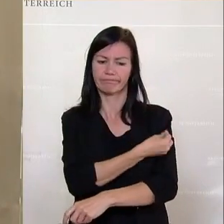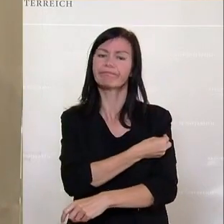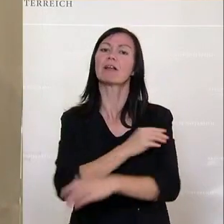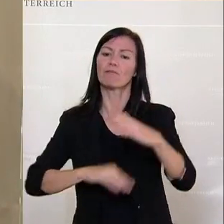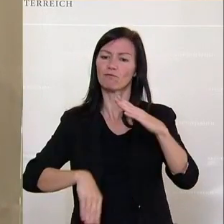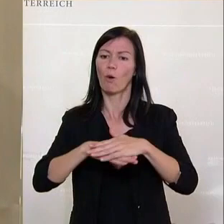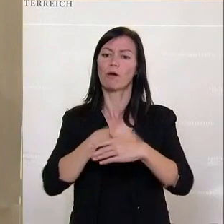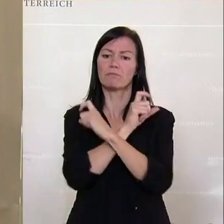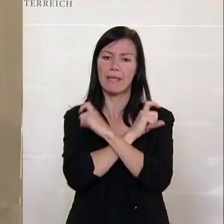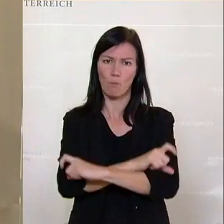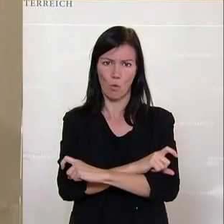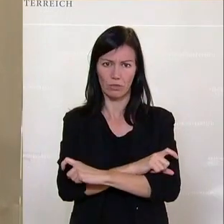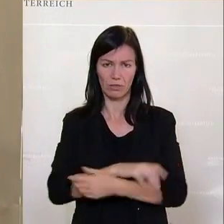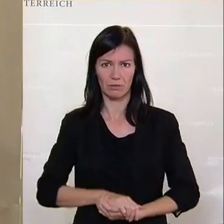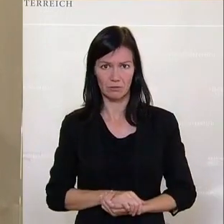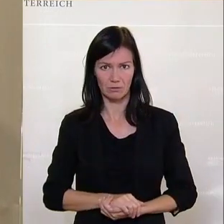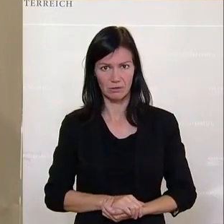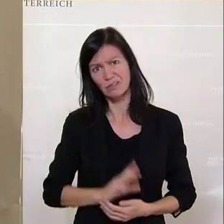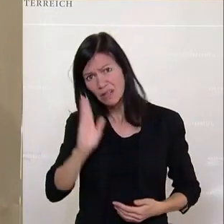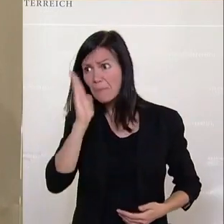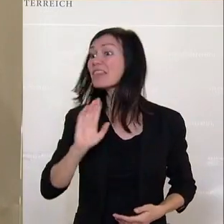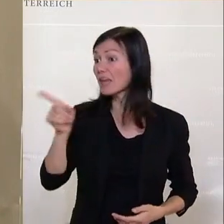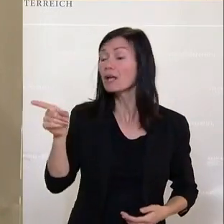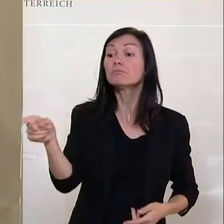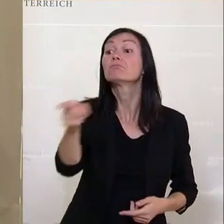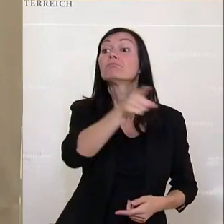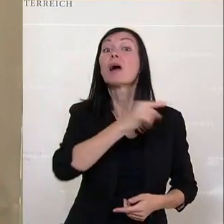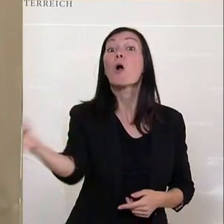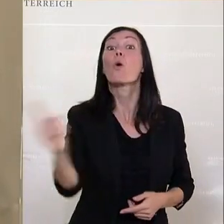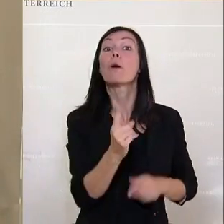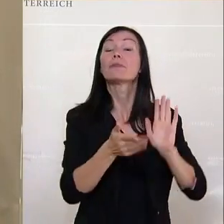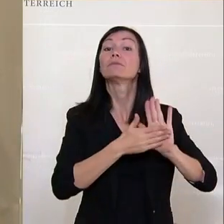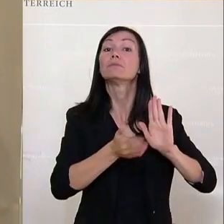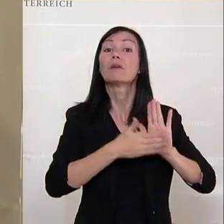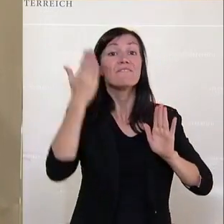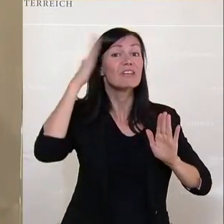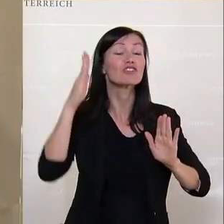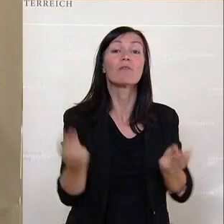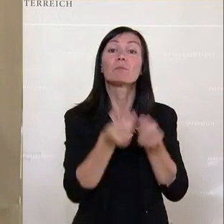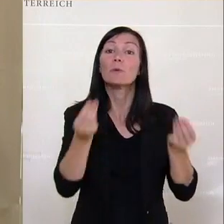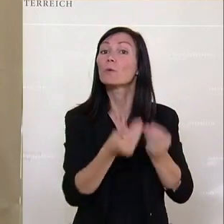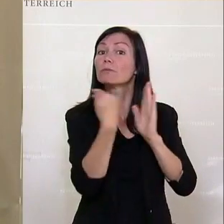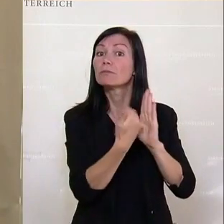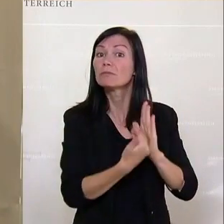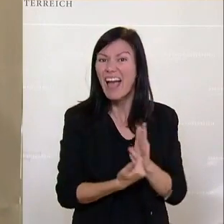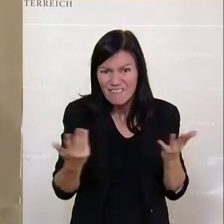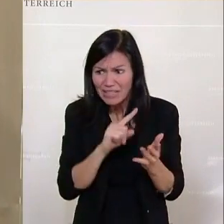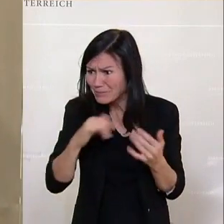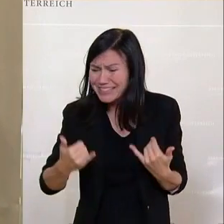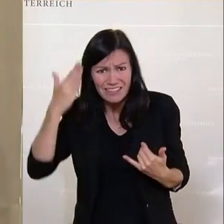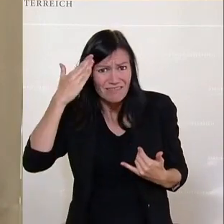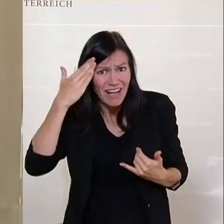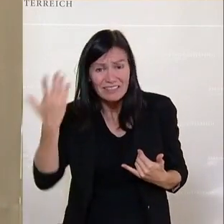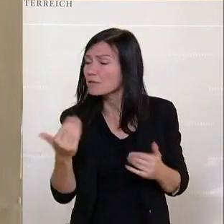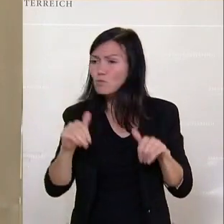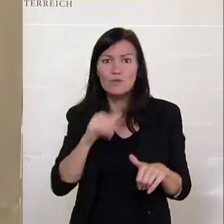immunisiert. Es soll bitte einer rauskommen hier und soll das wissenschaftlich begründen. Nach allem, was wir wissen, da brauche ich gar nicht